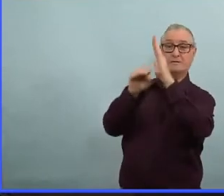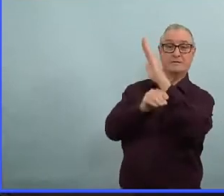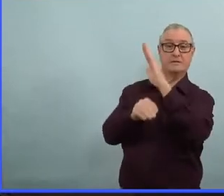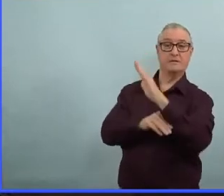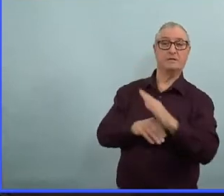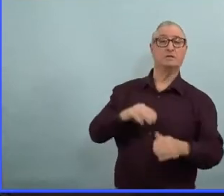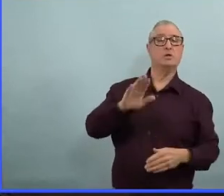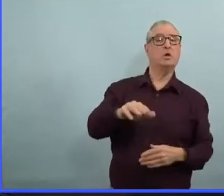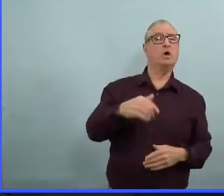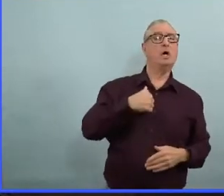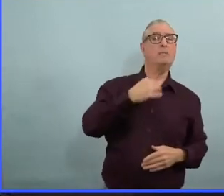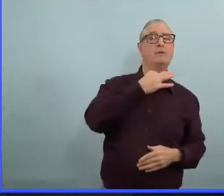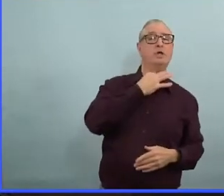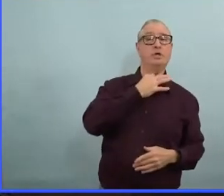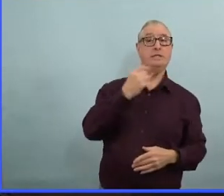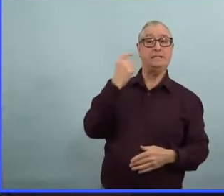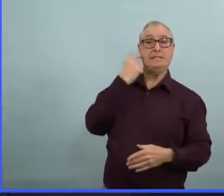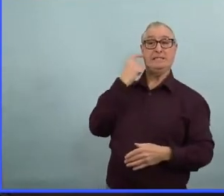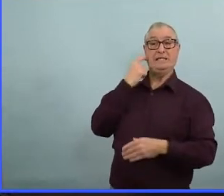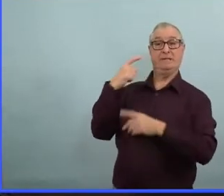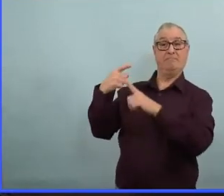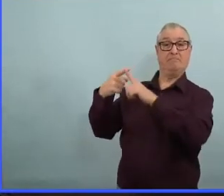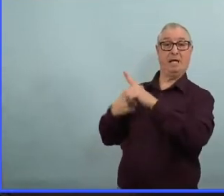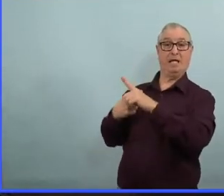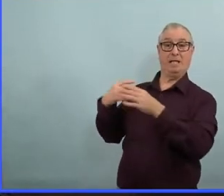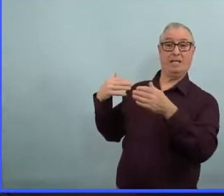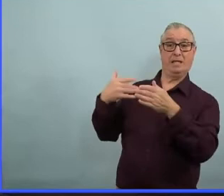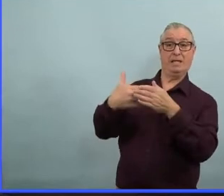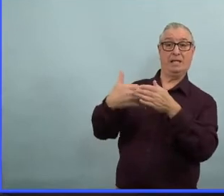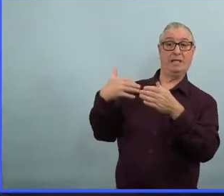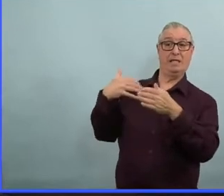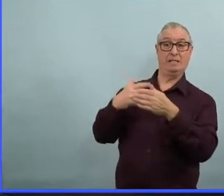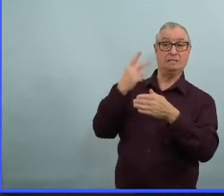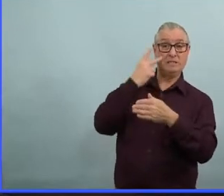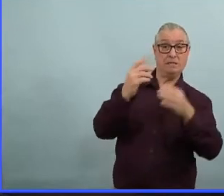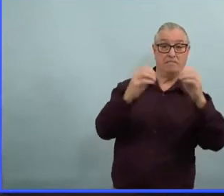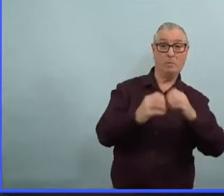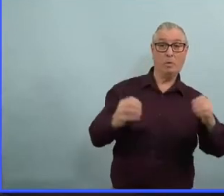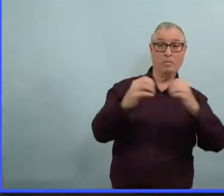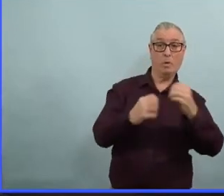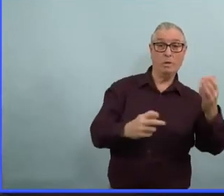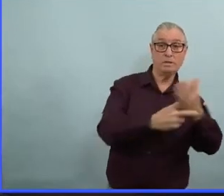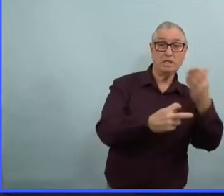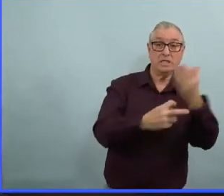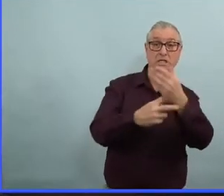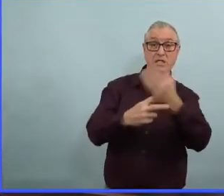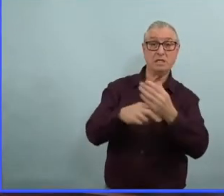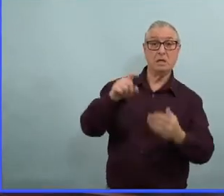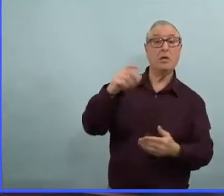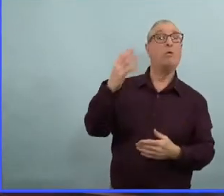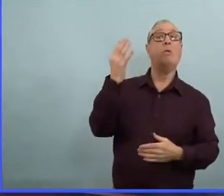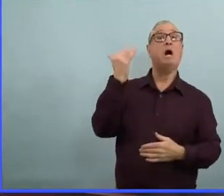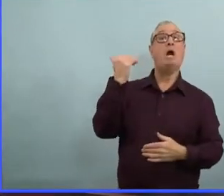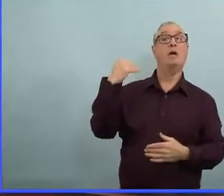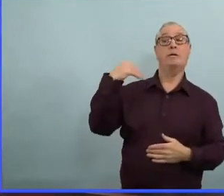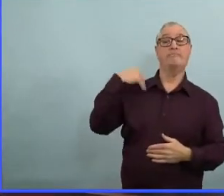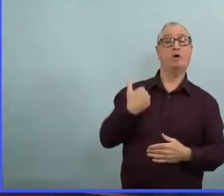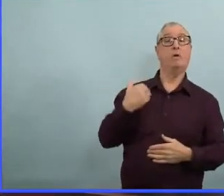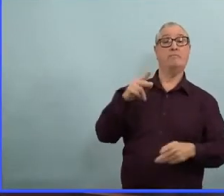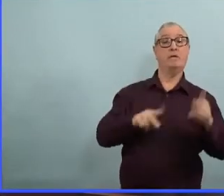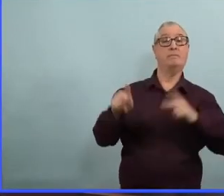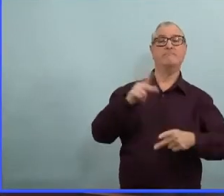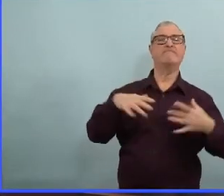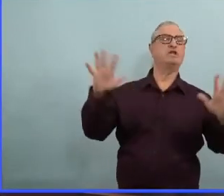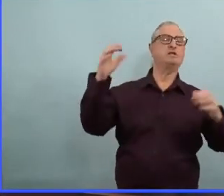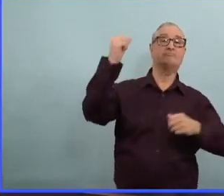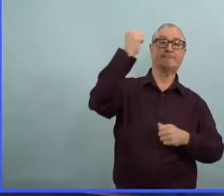Alors est-ce que c'est un changement dans les 30 derniers jours parce qu'il y a plus de gens qui refusent de porter le masque ou c'est simplement que vous avez plus de forces de l'ordre